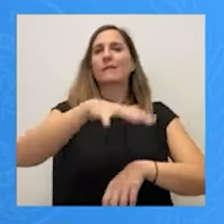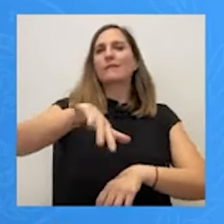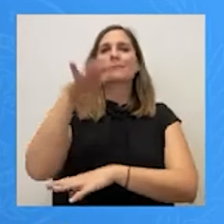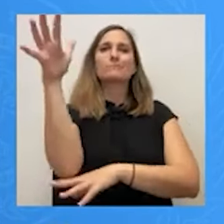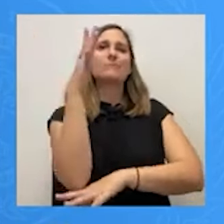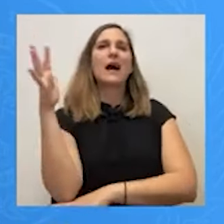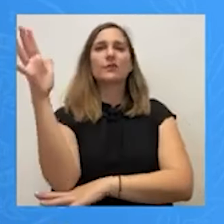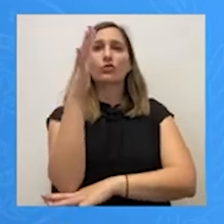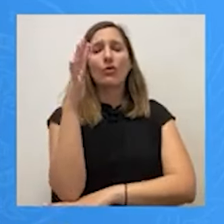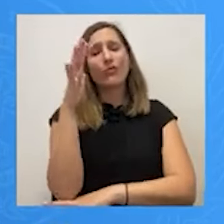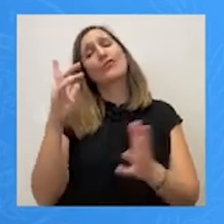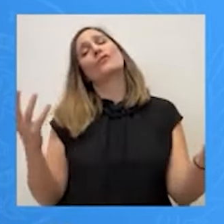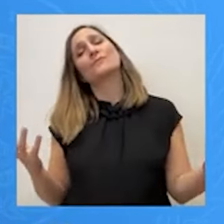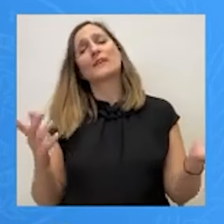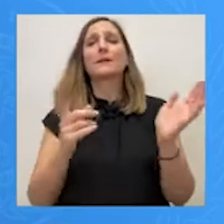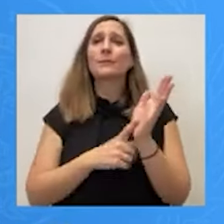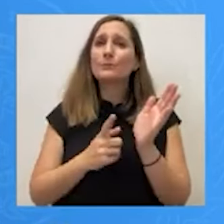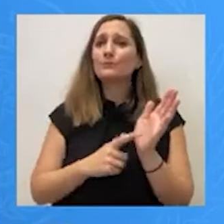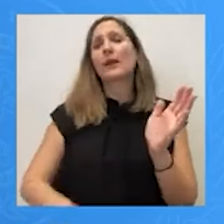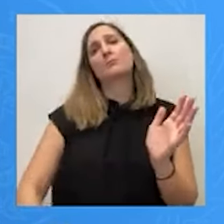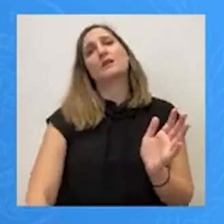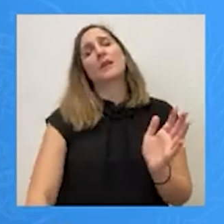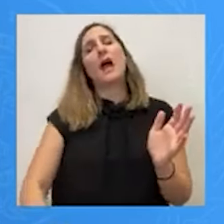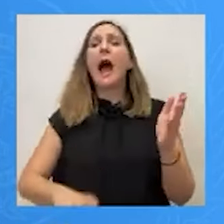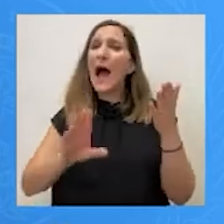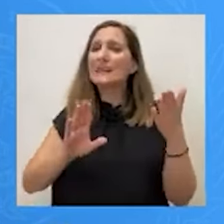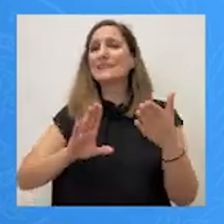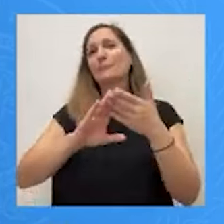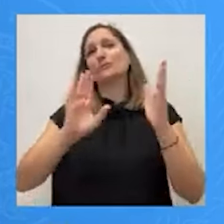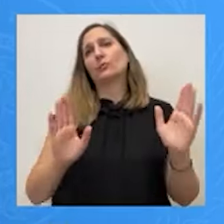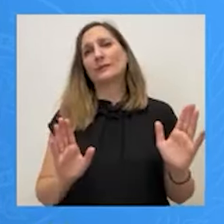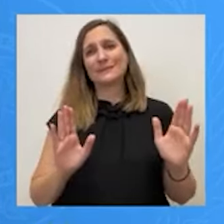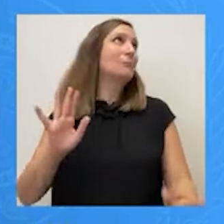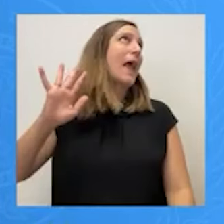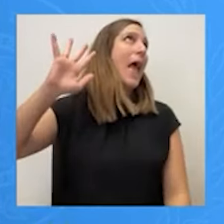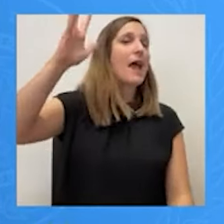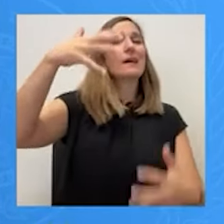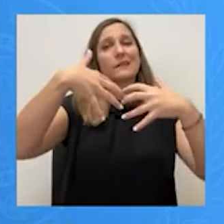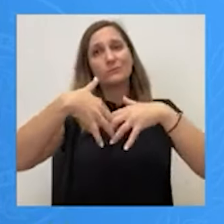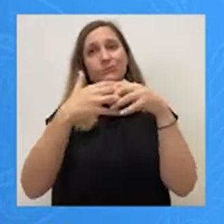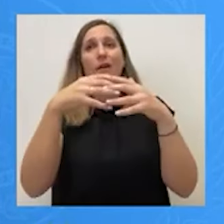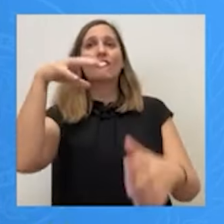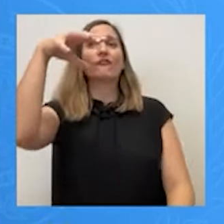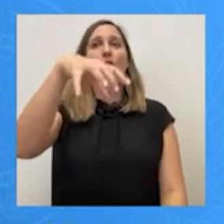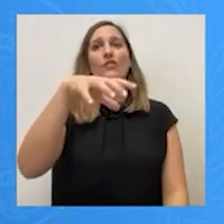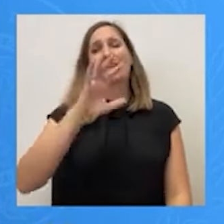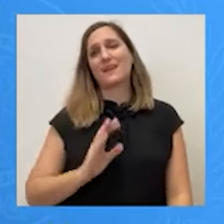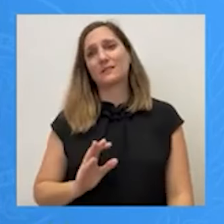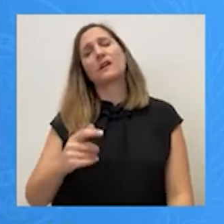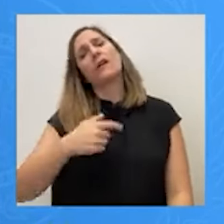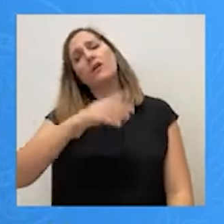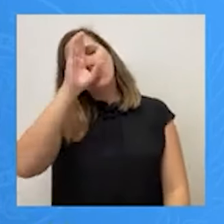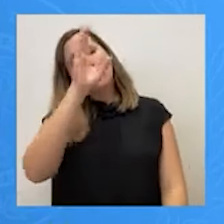συζητάμε για το αν και πότε θα γίνει ο φορέας. Λοιπόν, με αυτή την έννοια λέμε προς τον Προεδρείο, δηλαδή, απευθυνόμαστε να μπει στην